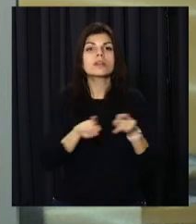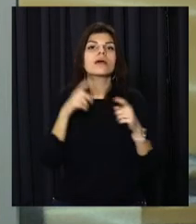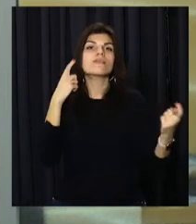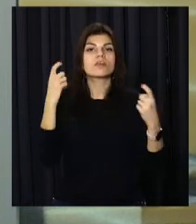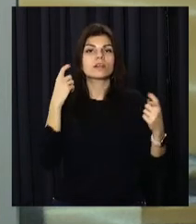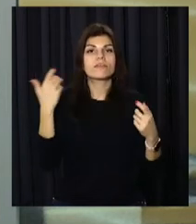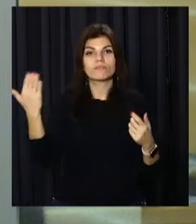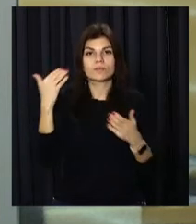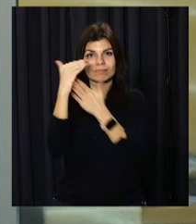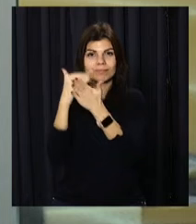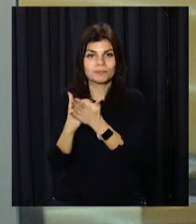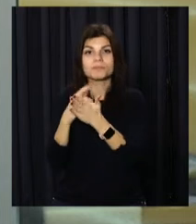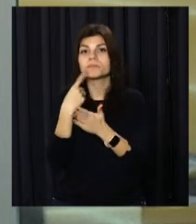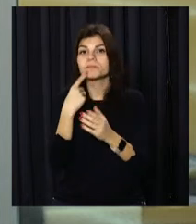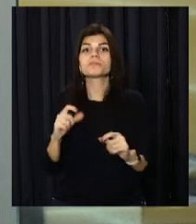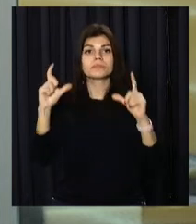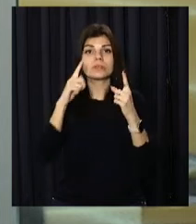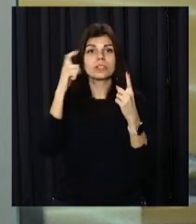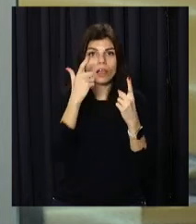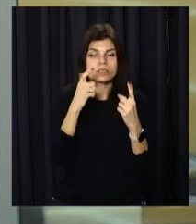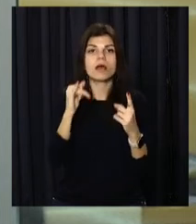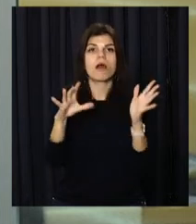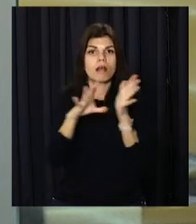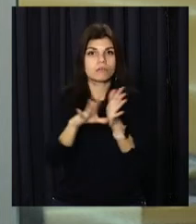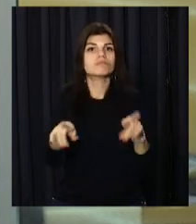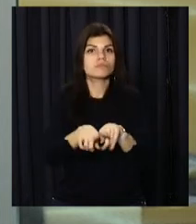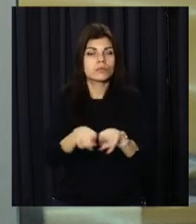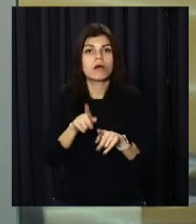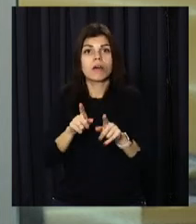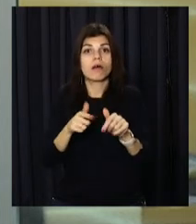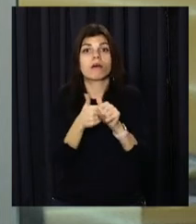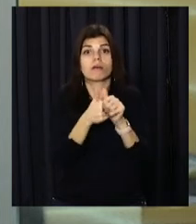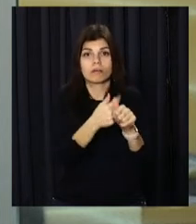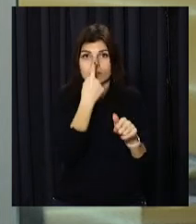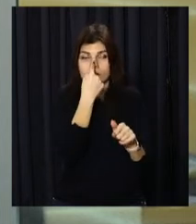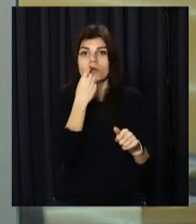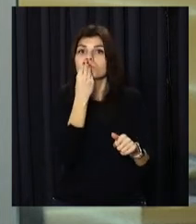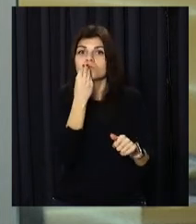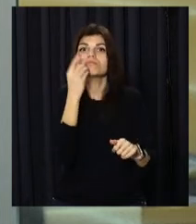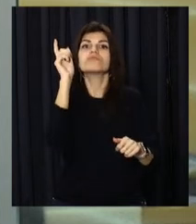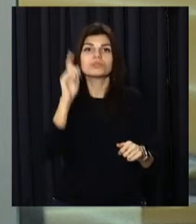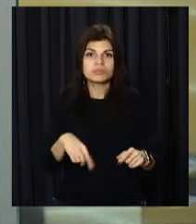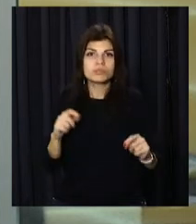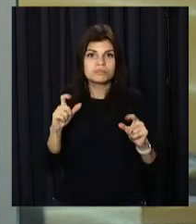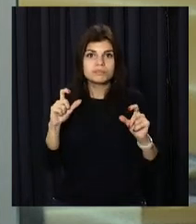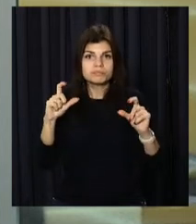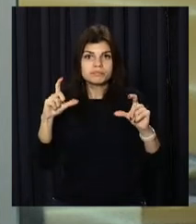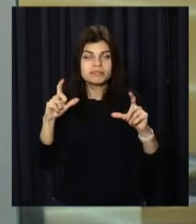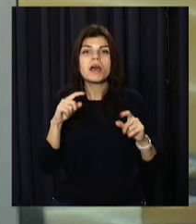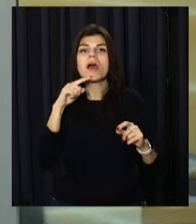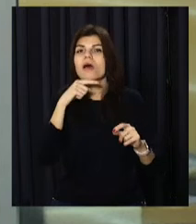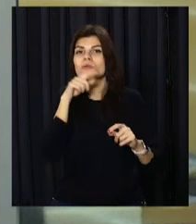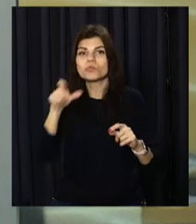дані Держстату. Подорожчали газ та електроенергія. За ними потянулись і продукти харчування, кажуть економісти.